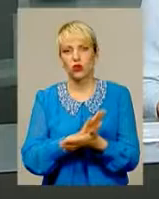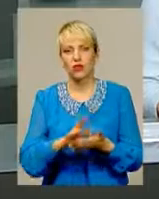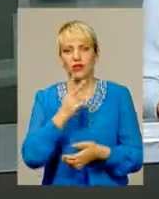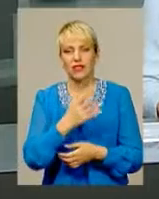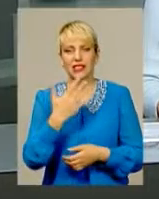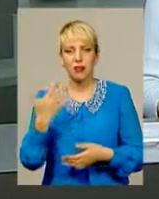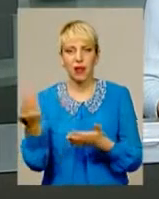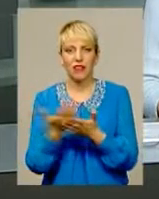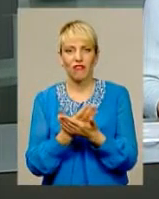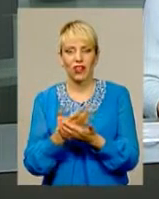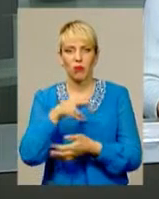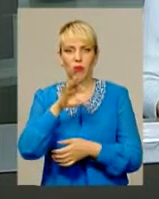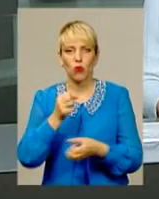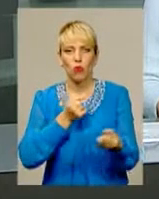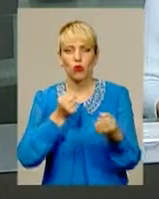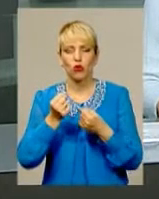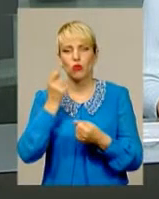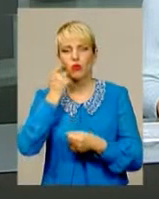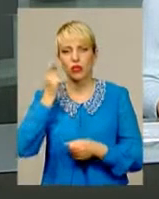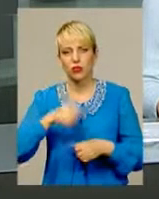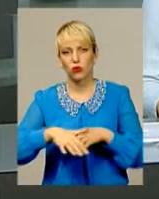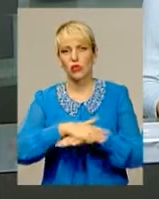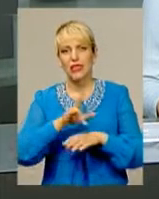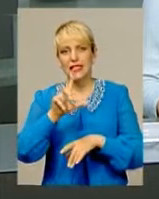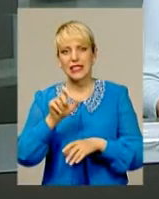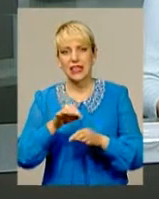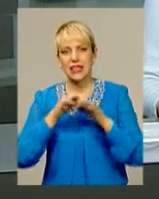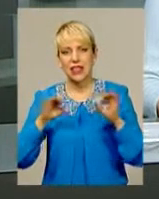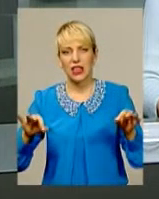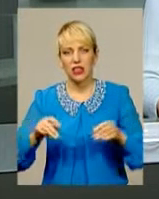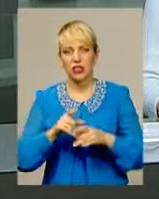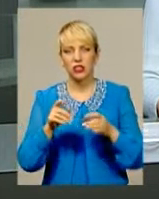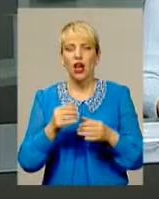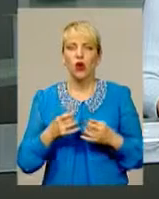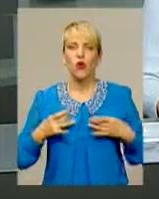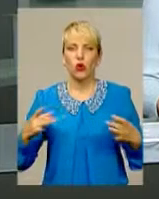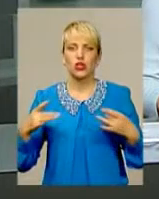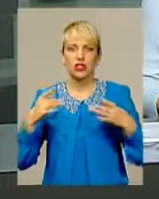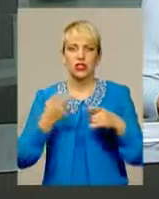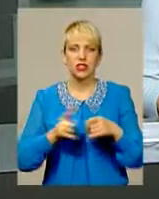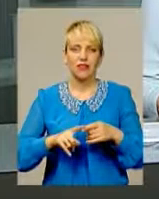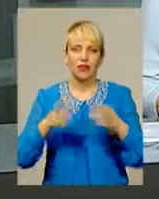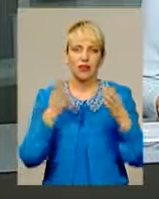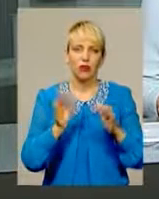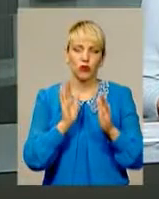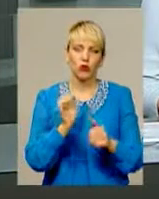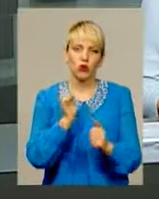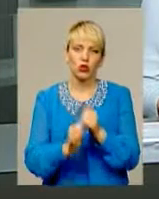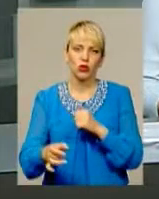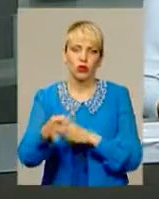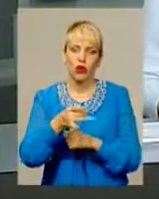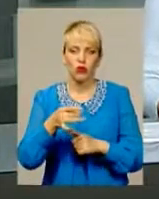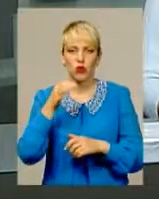фільмів про боротьбу українського народу за незалежність. Урочистості у ці дні відбудуться у кожному районі